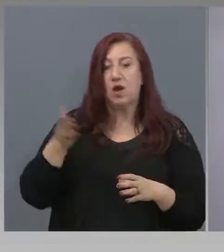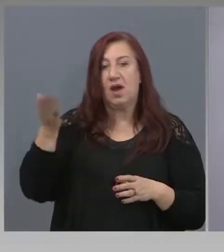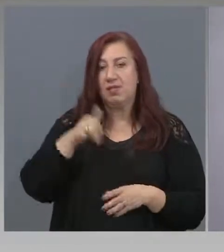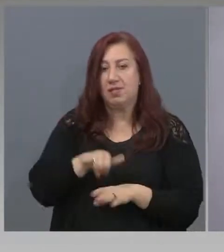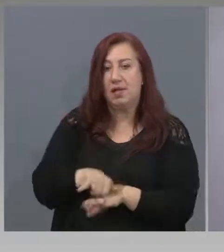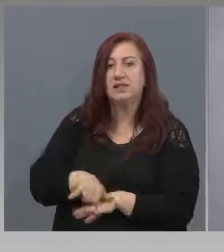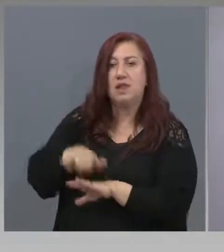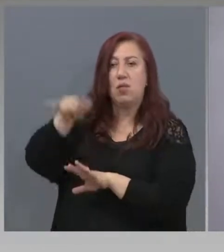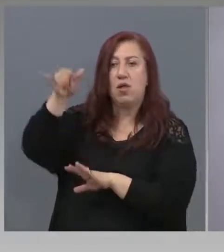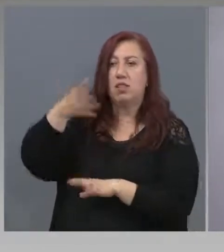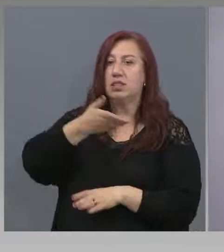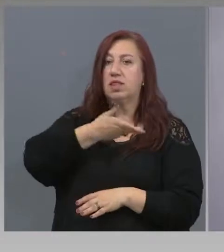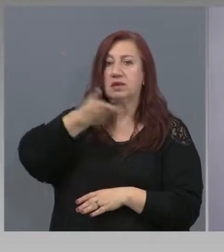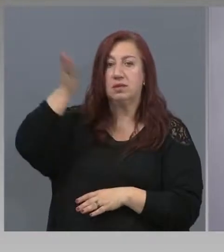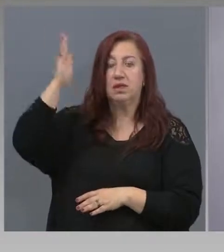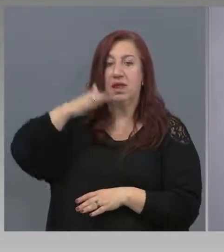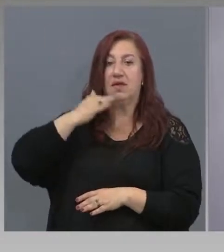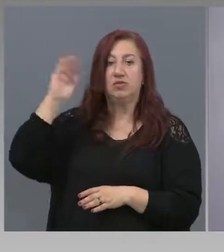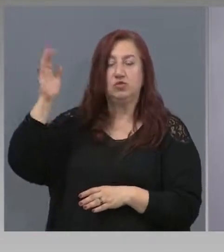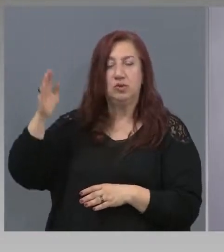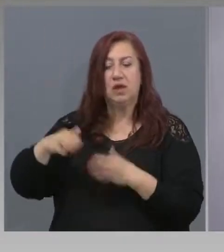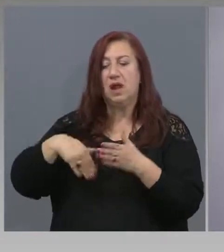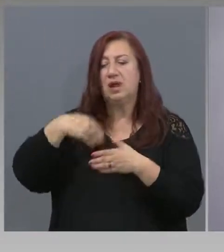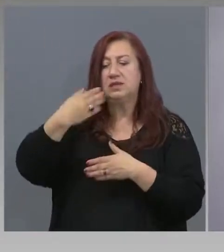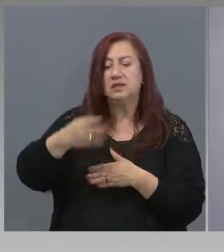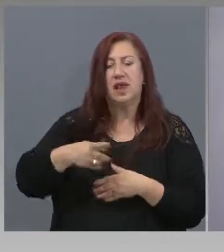когато последниците са преодолени окончателно,